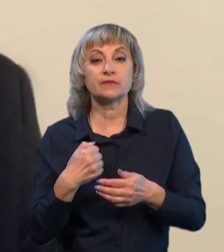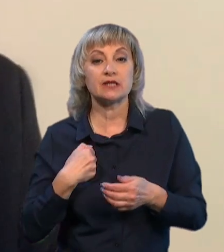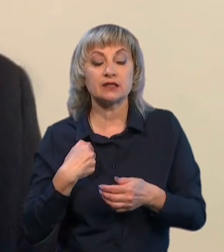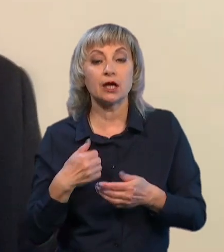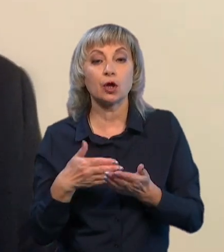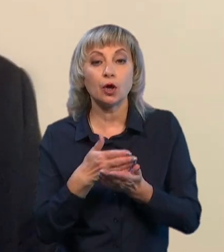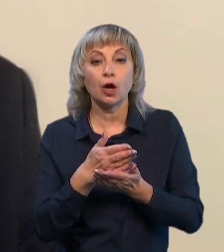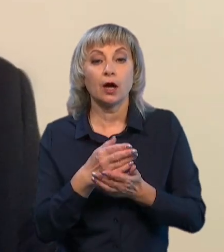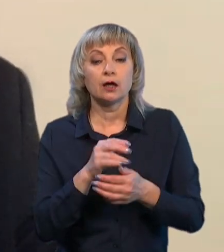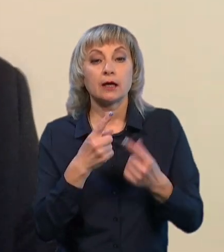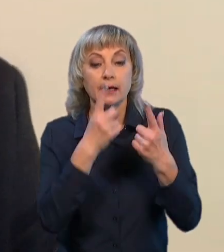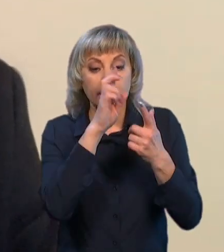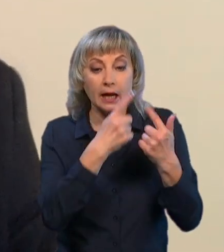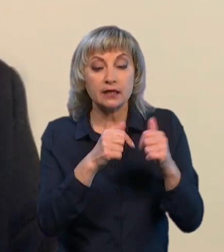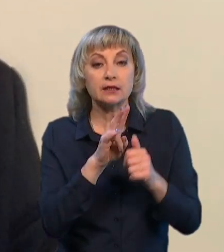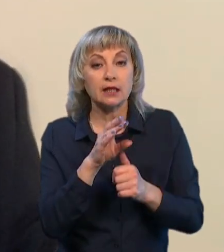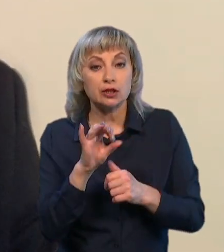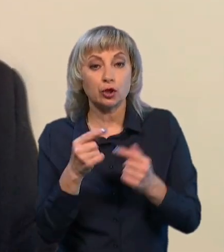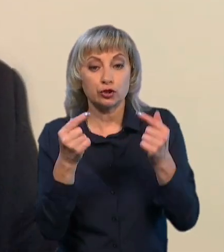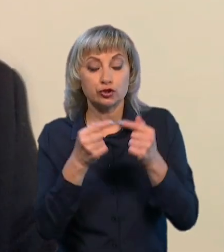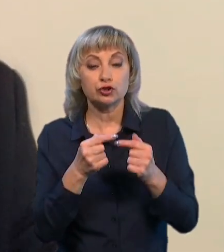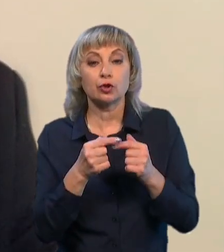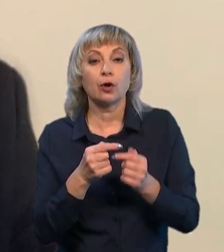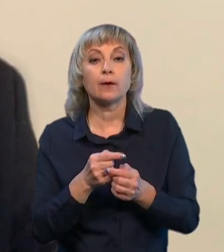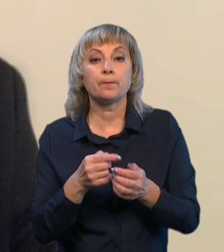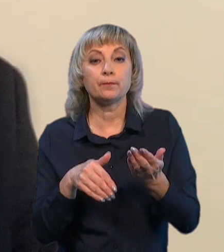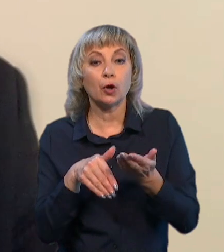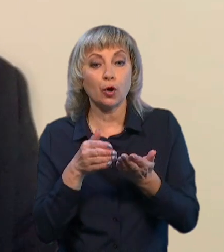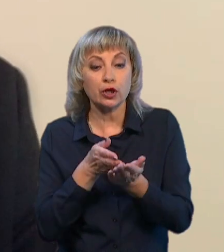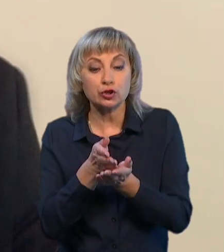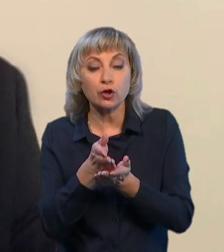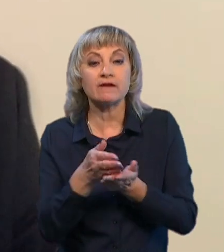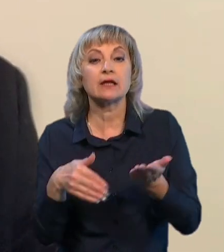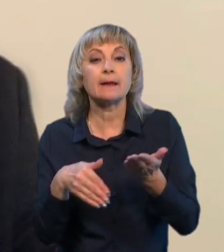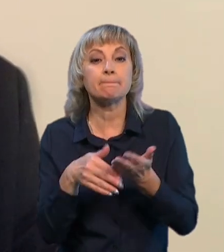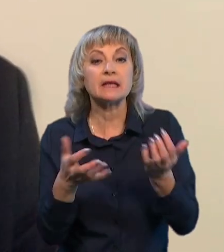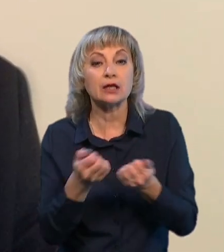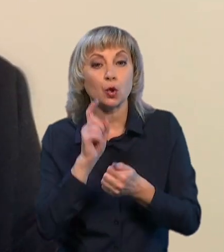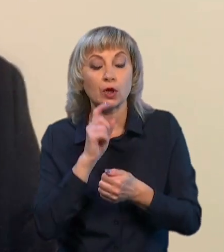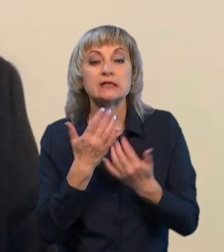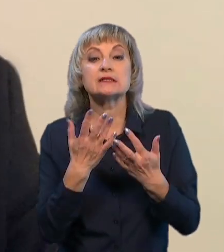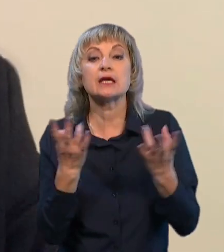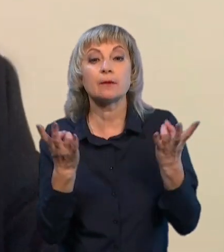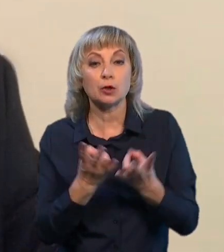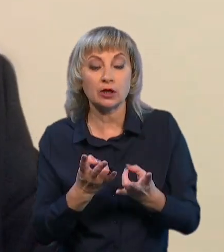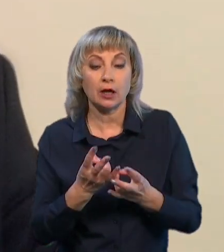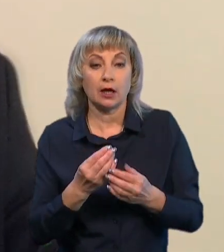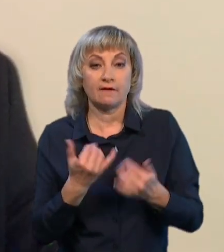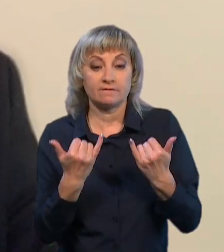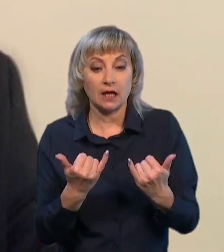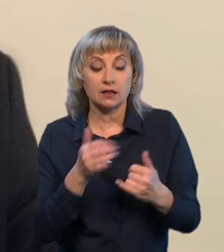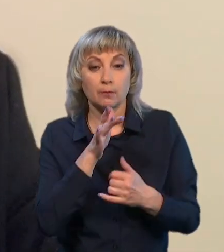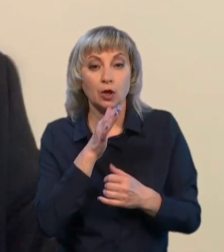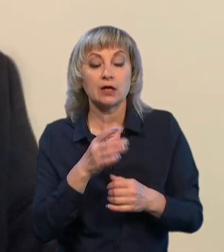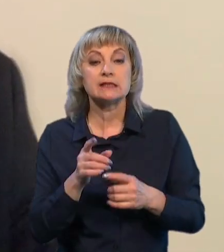НАТО, Європейського Союзу, він чітко орієнтований на підтримку України. І надовготерміново, скільки потрібно, як вони говорять. Тому в даний момент задіюється,